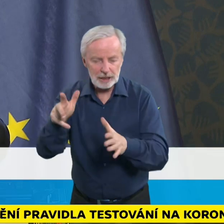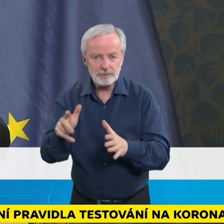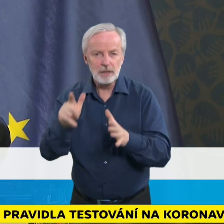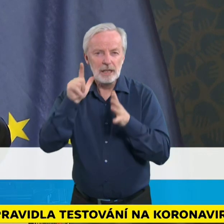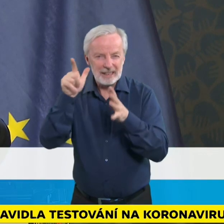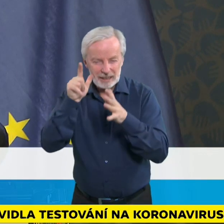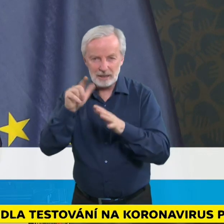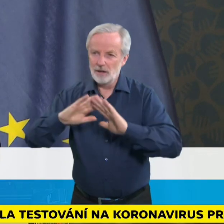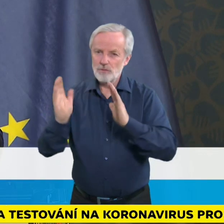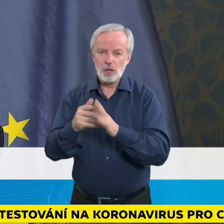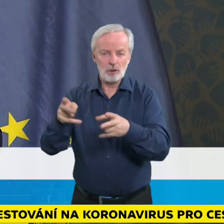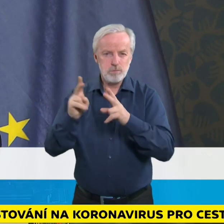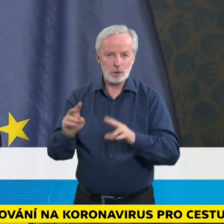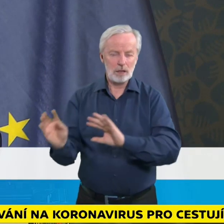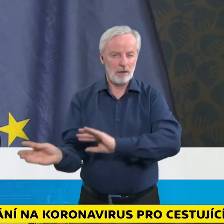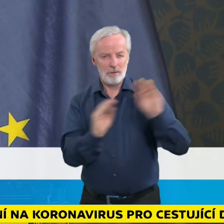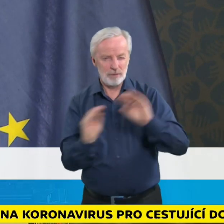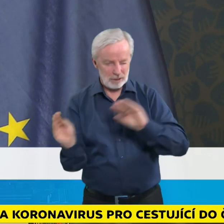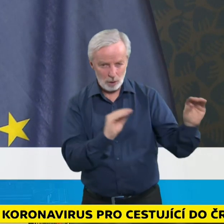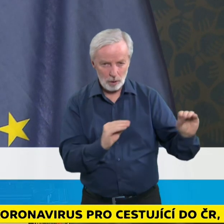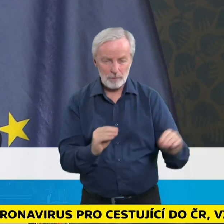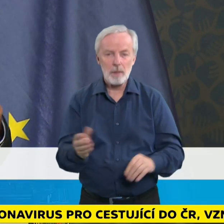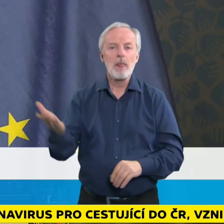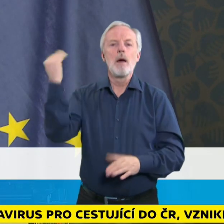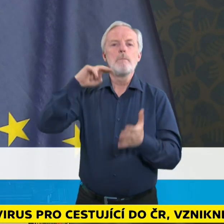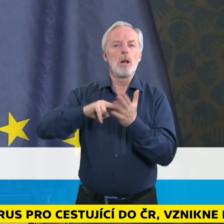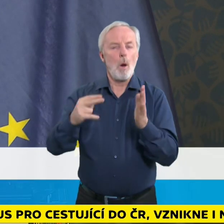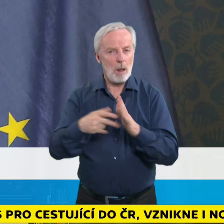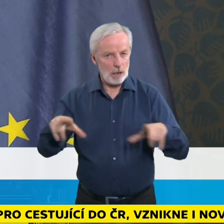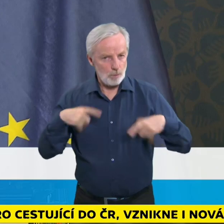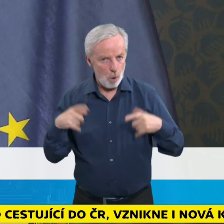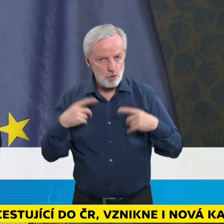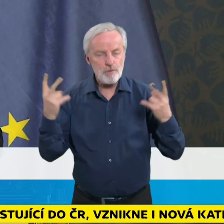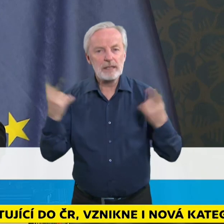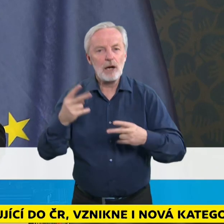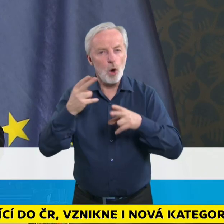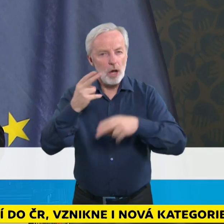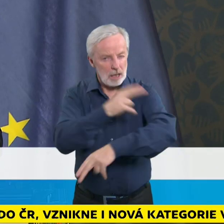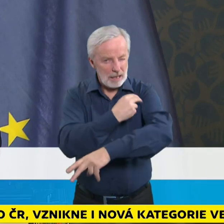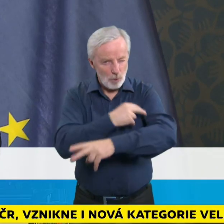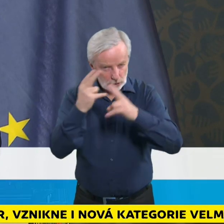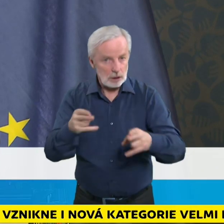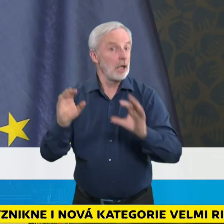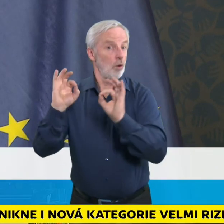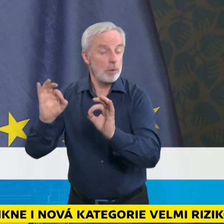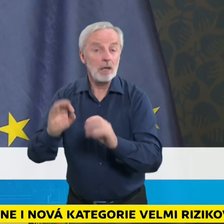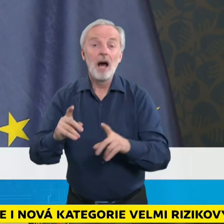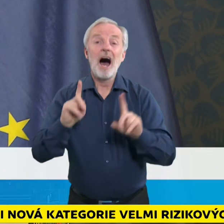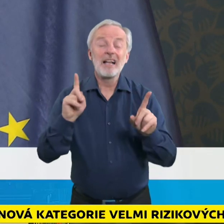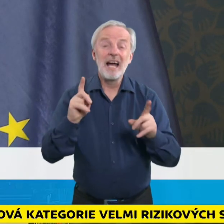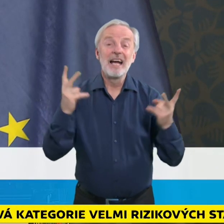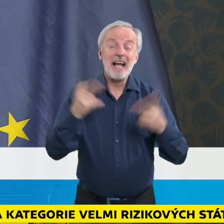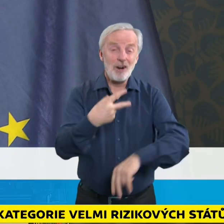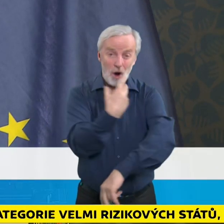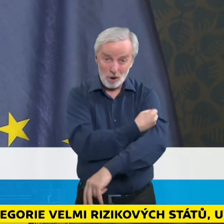smysl, když by byla použita jako nemocnice. Kdybychom ji chtěli použít pouze jako vakcinační centrum, potom by ty náklady na její provoz